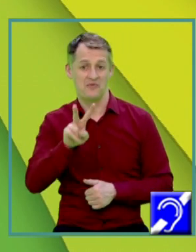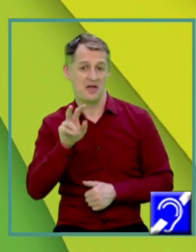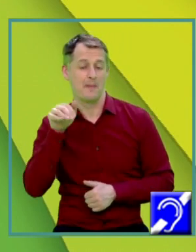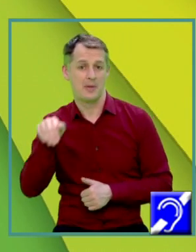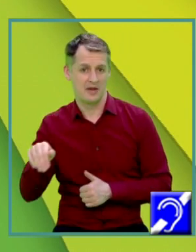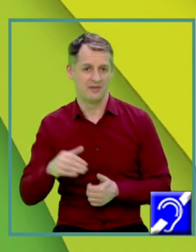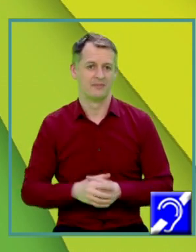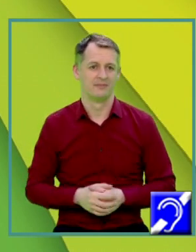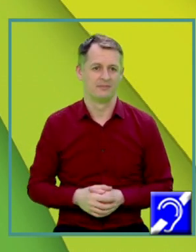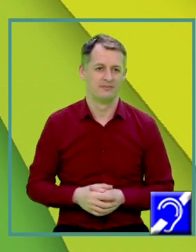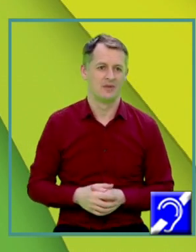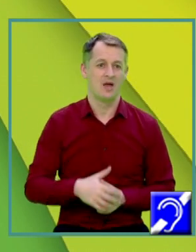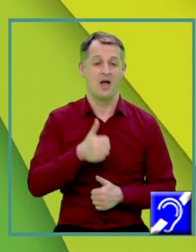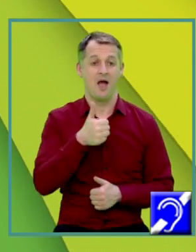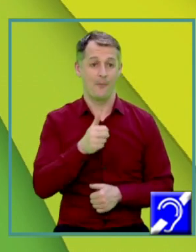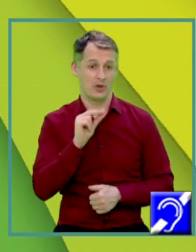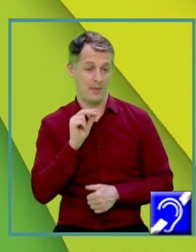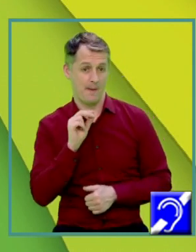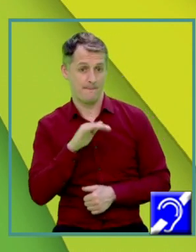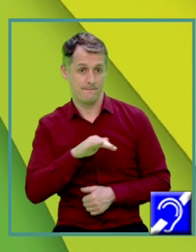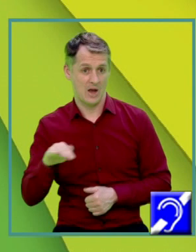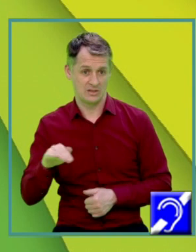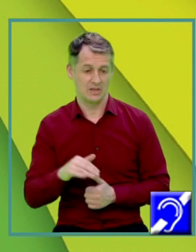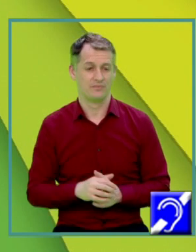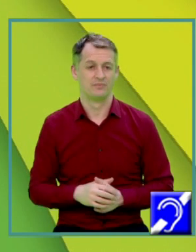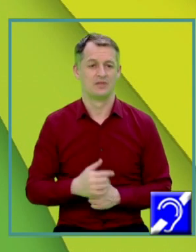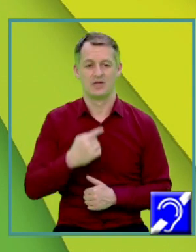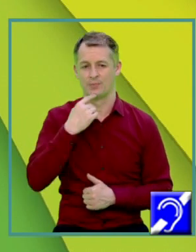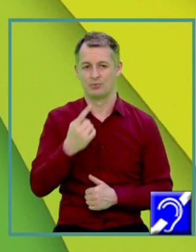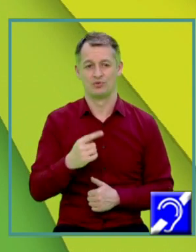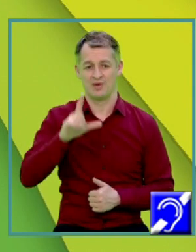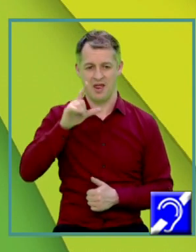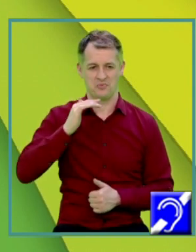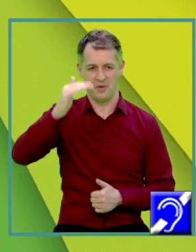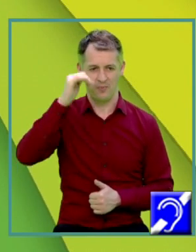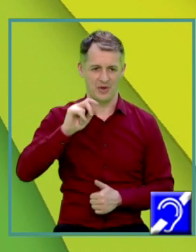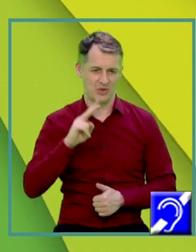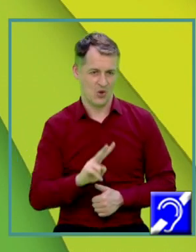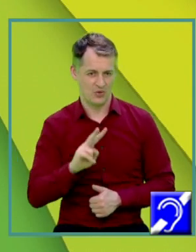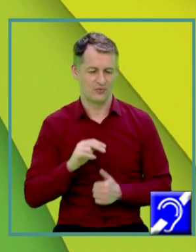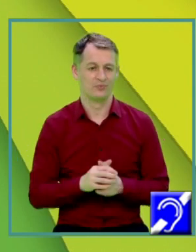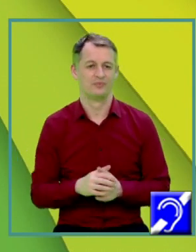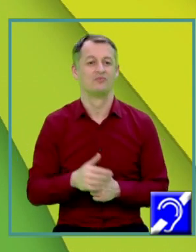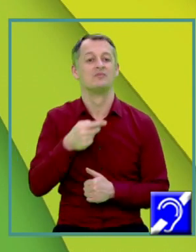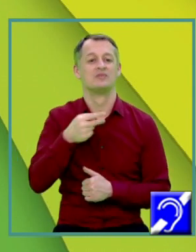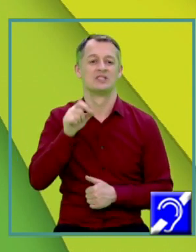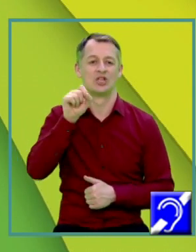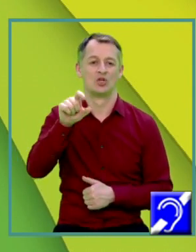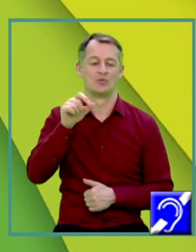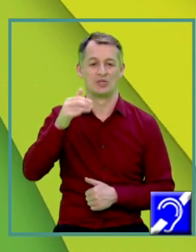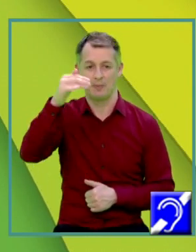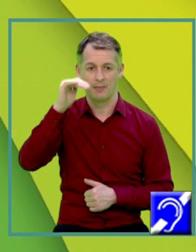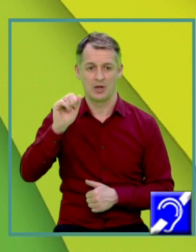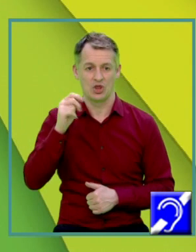Apotema bazei, am reamintit la început Este latura pe 2 Adică 12 pe 2,